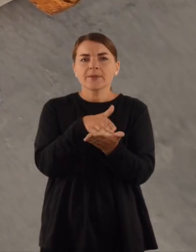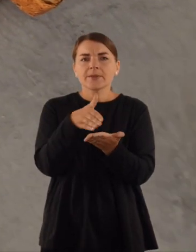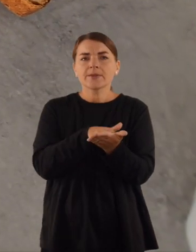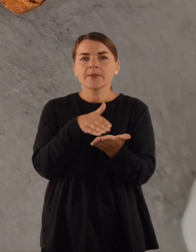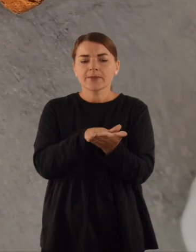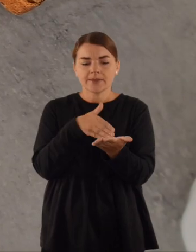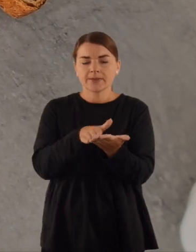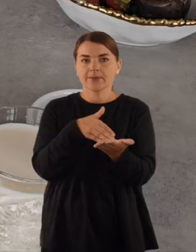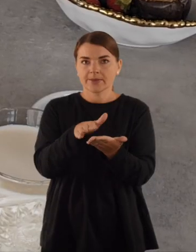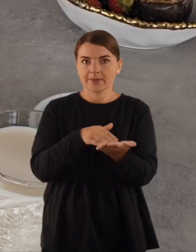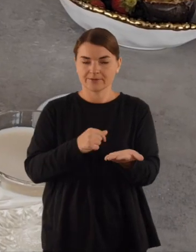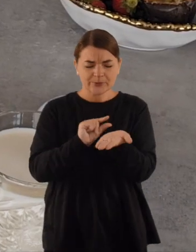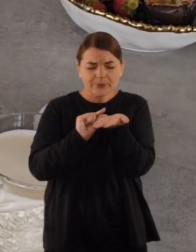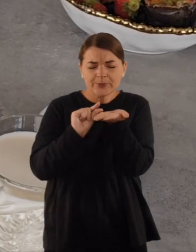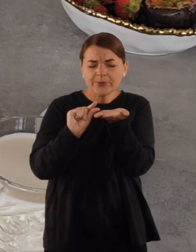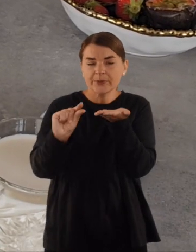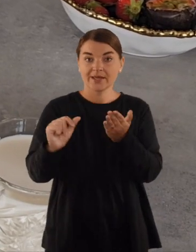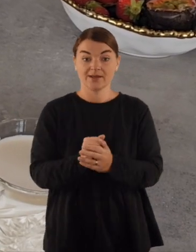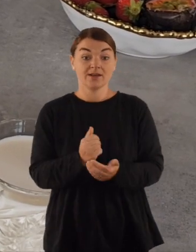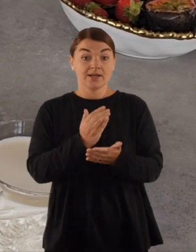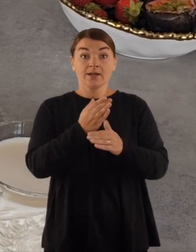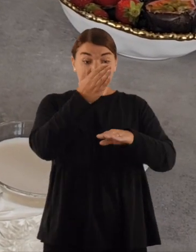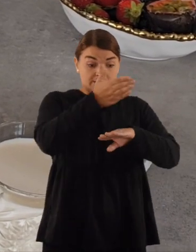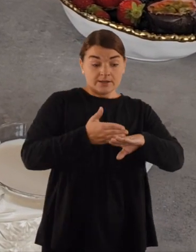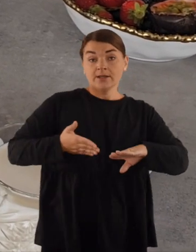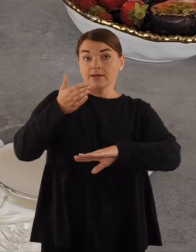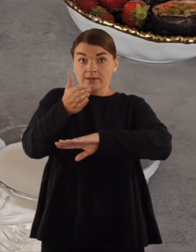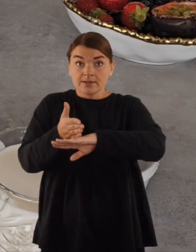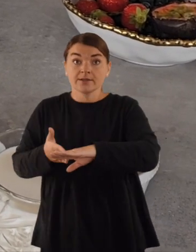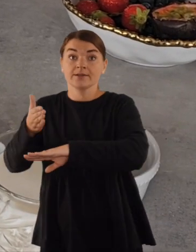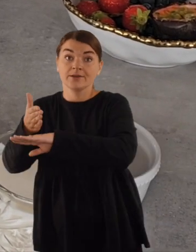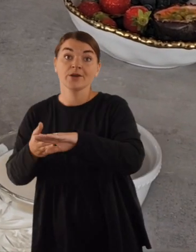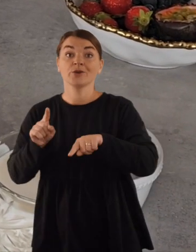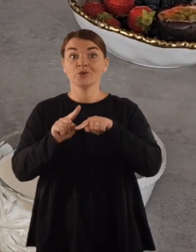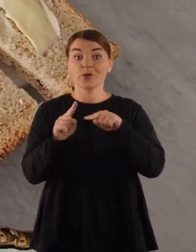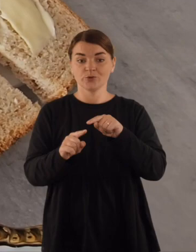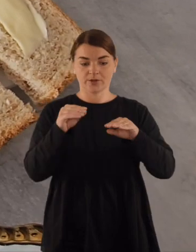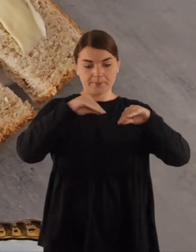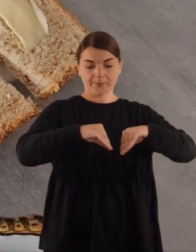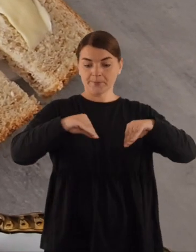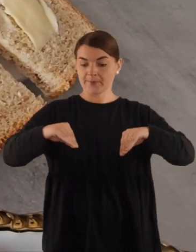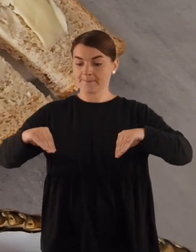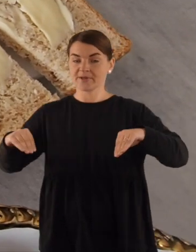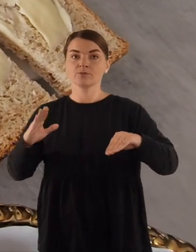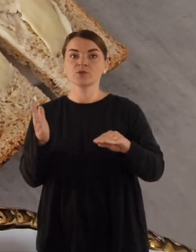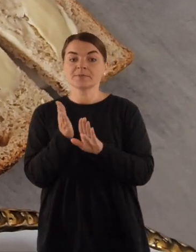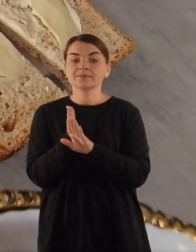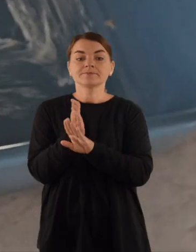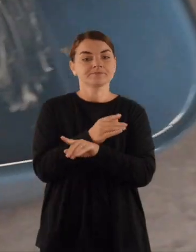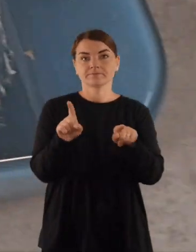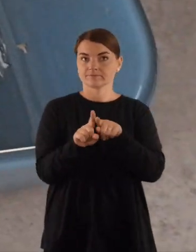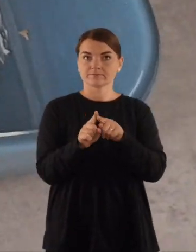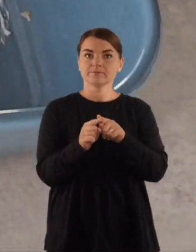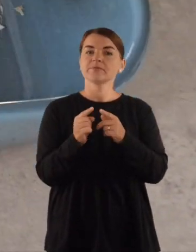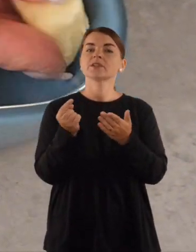sviestuko. Sviestų užteptas riekelias liucina perpiauna per pusę ir netrukus dėsį kėpimo formelę, bet prieš tai ją reikia ištepti taip pat